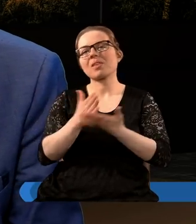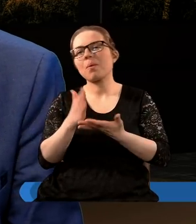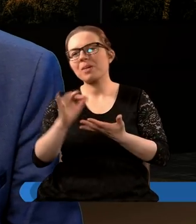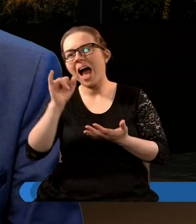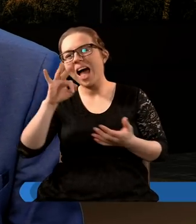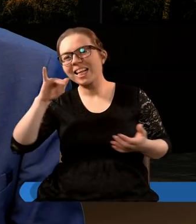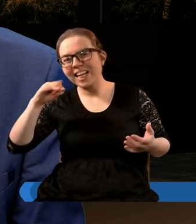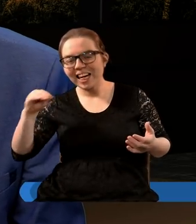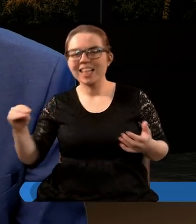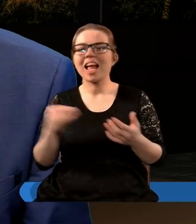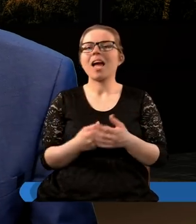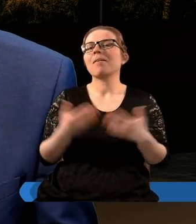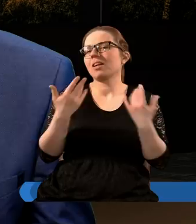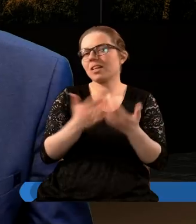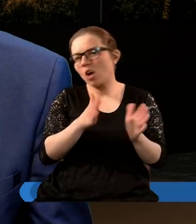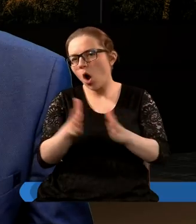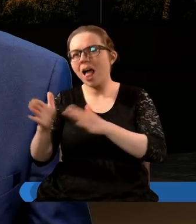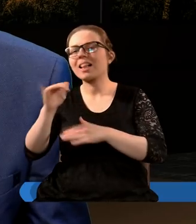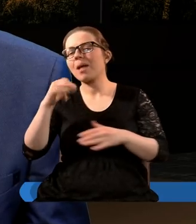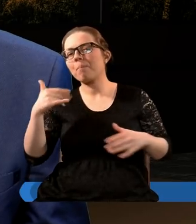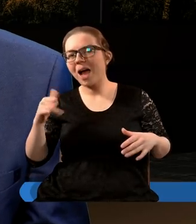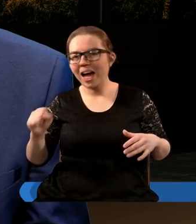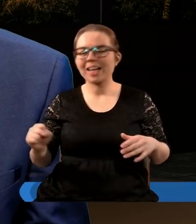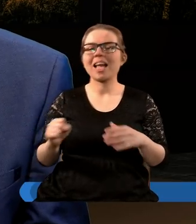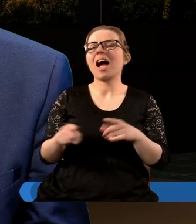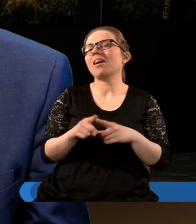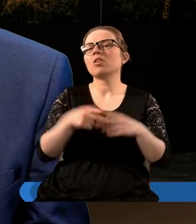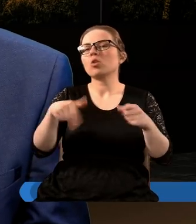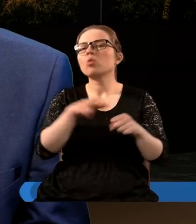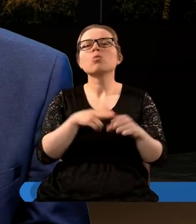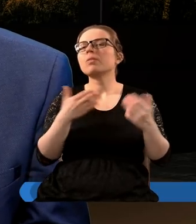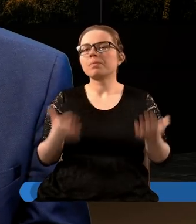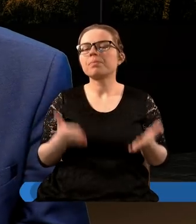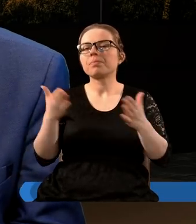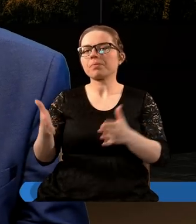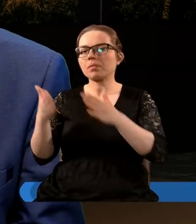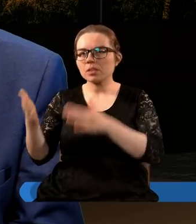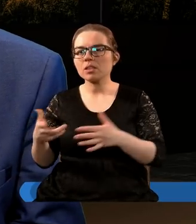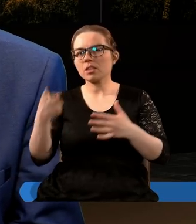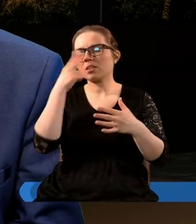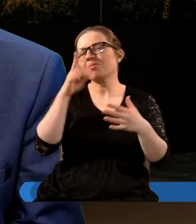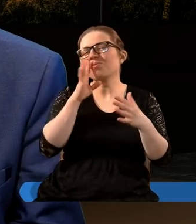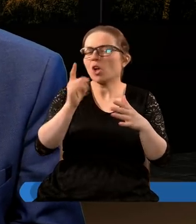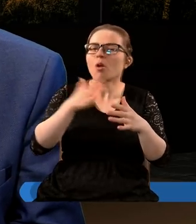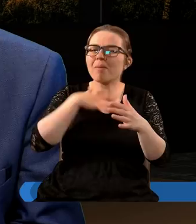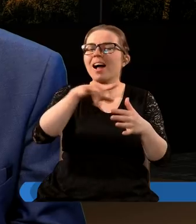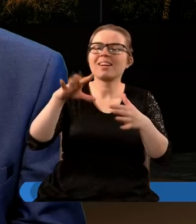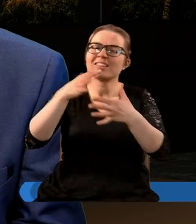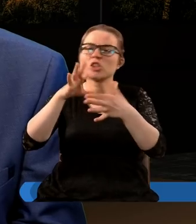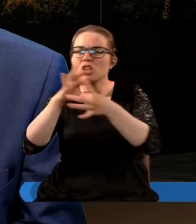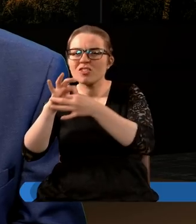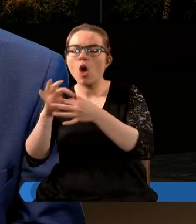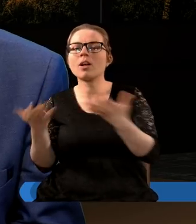Asyrię. To są wszystko kolejne imperia, z którymi Izrael miał jakiś związek, prawda,